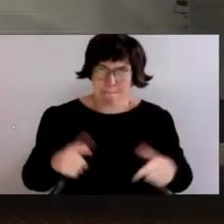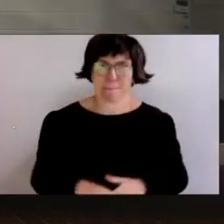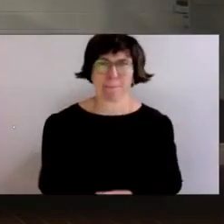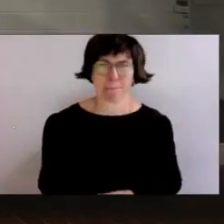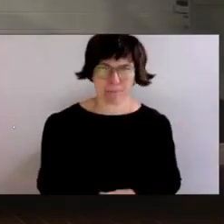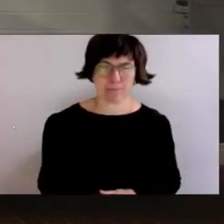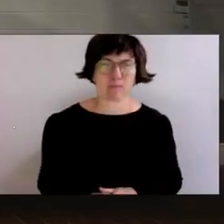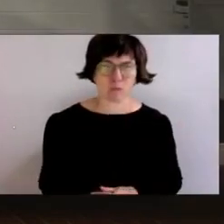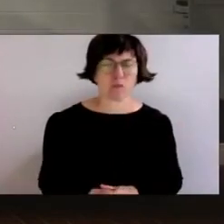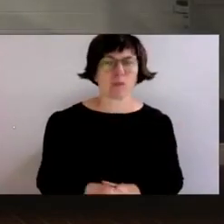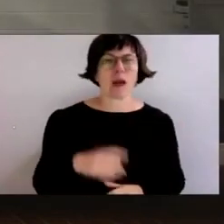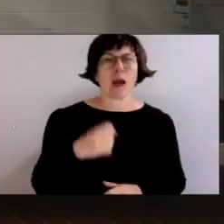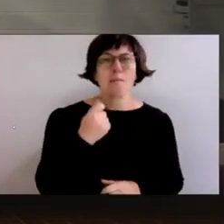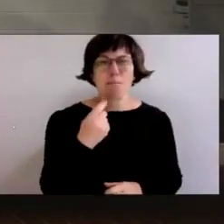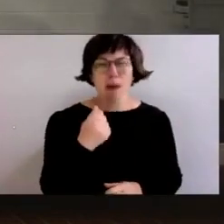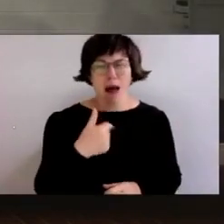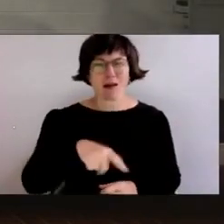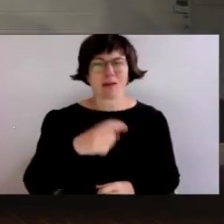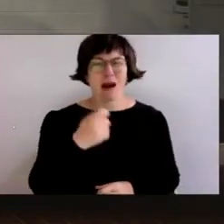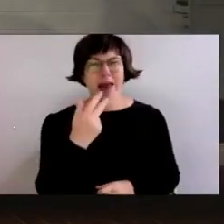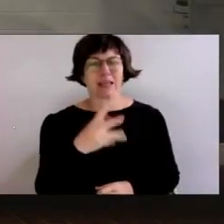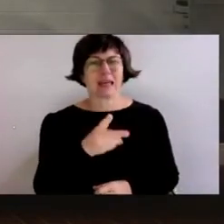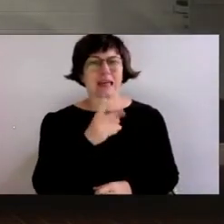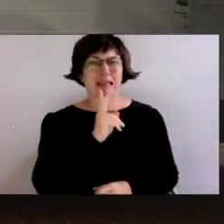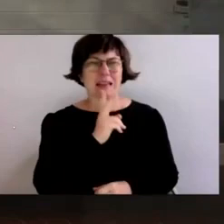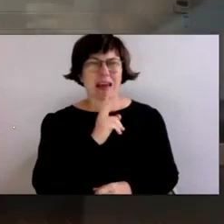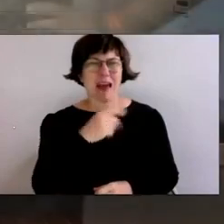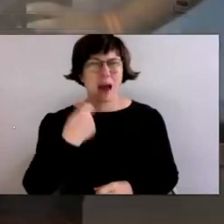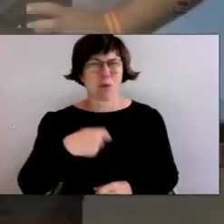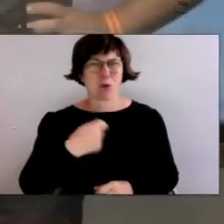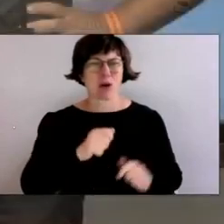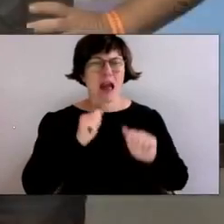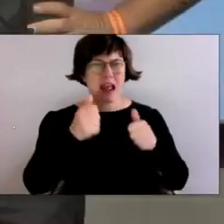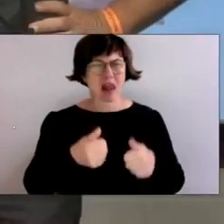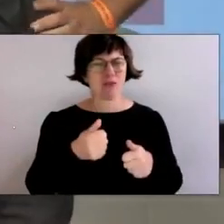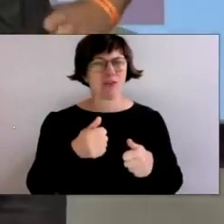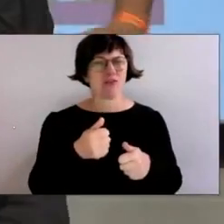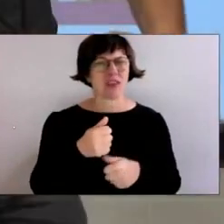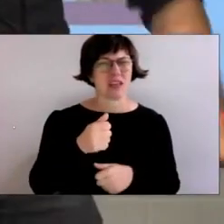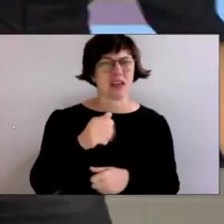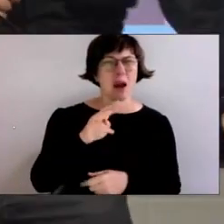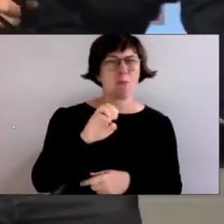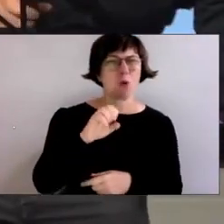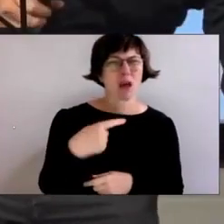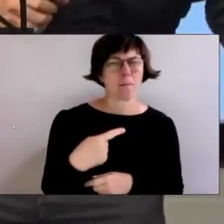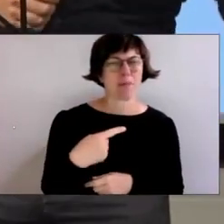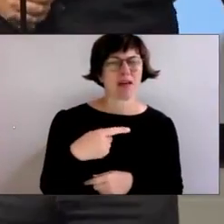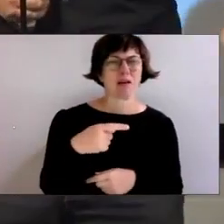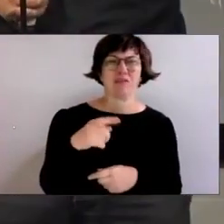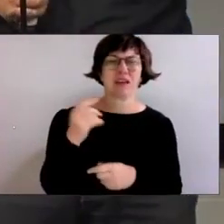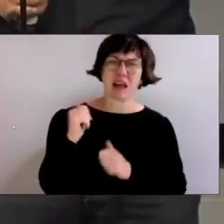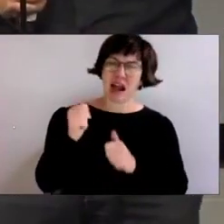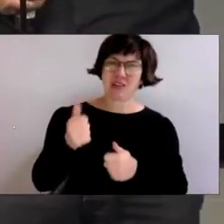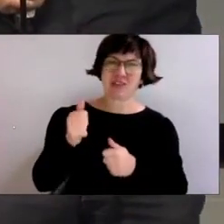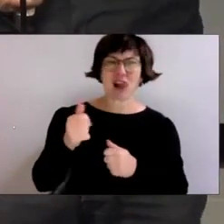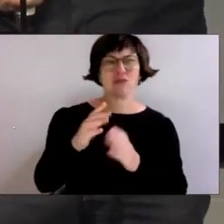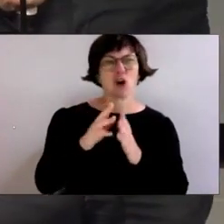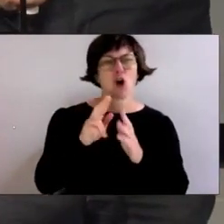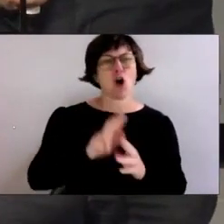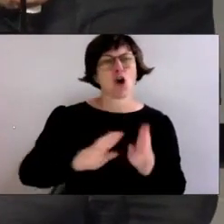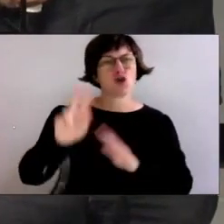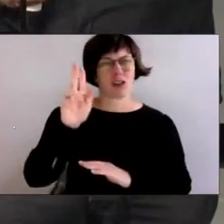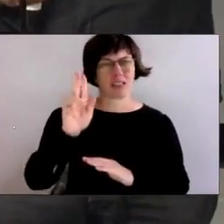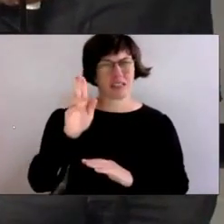Bald halfen einige DDR-Bürger, den Mosambikanern Gottesdienste zu besuchen. Sie kamen mit ihren Trabis oder Bad Borgs, um die